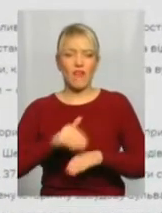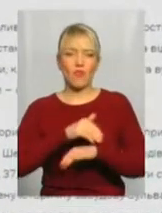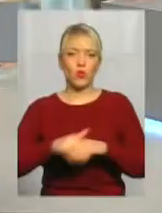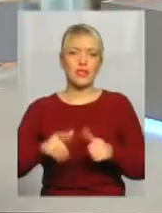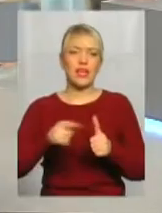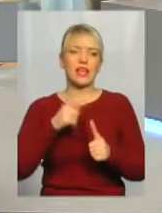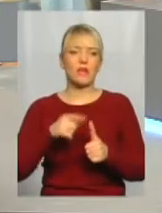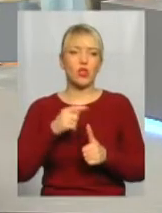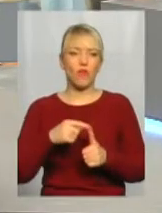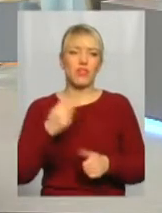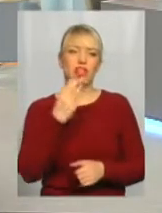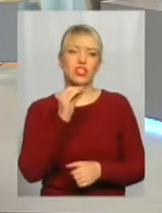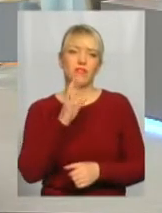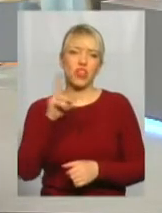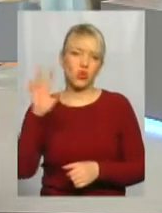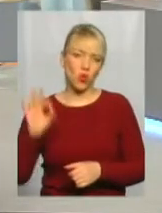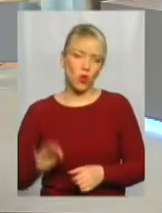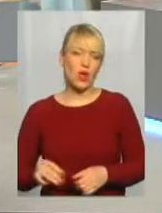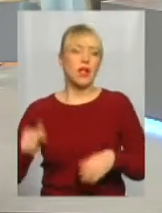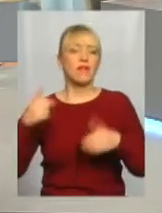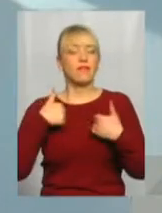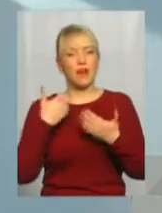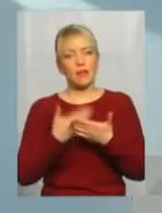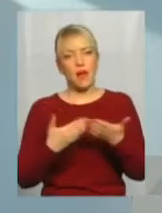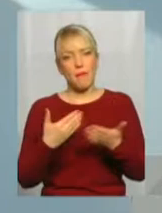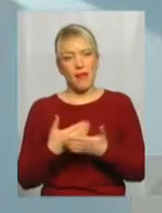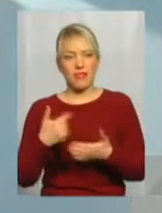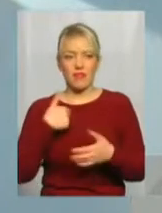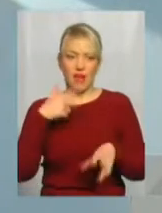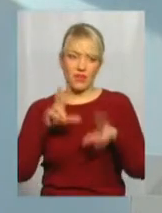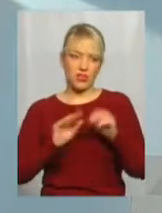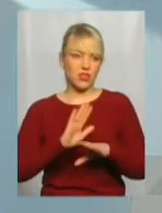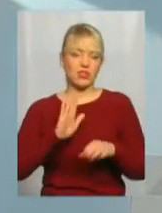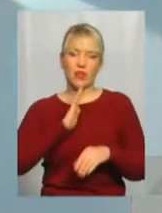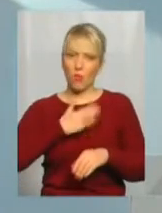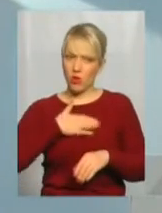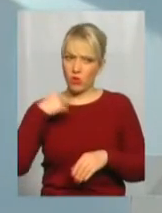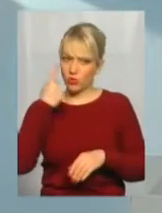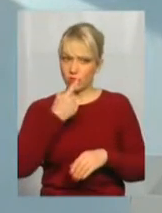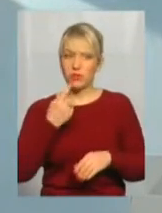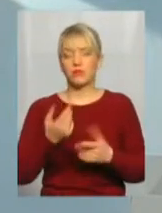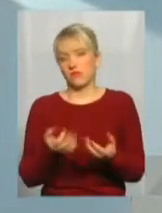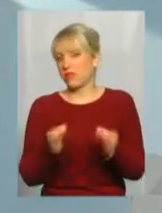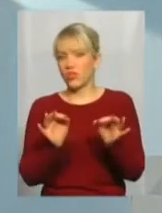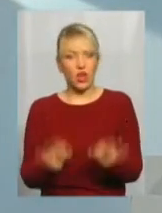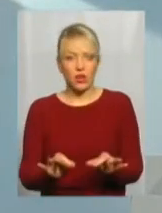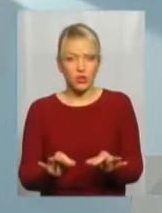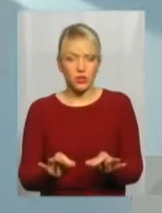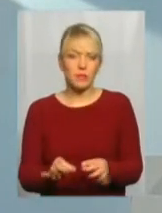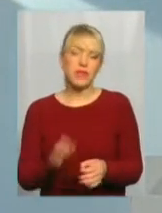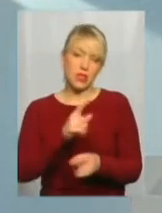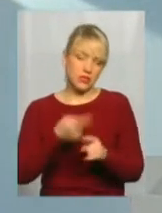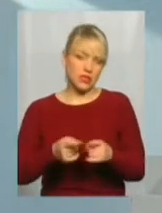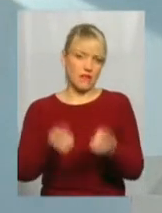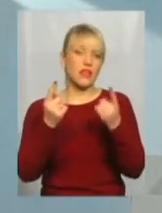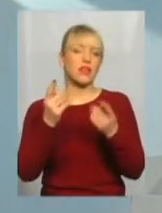Як на мене, то я так думаю, що це не тільки моя особиста думка. Звичайно, це має дуже